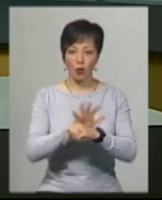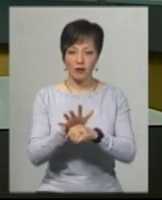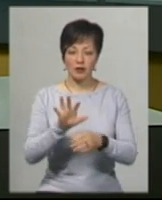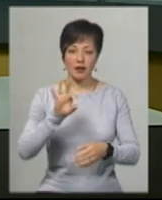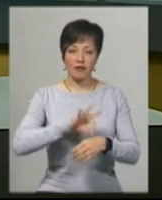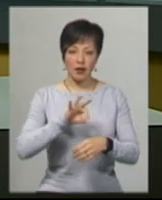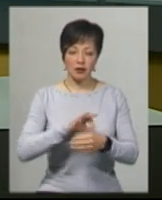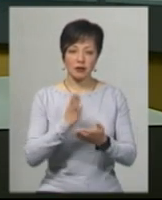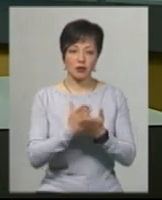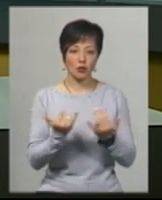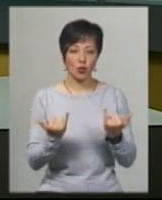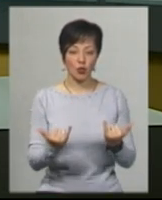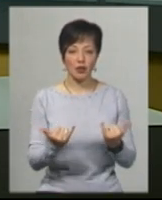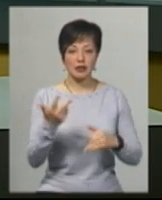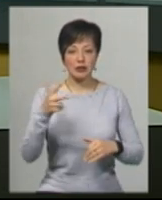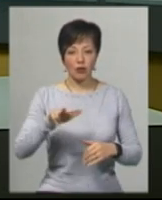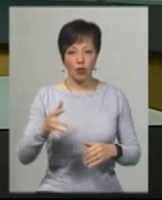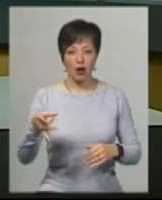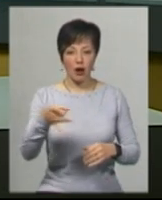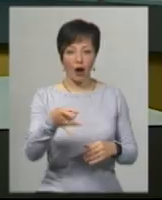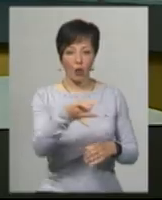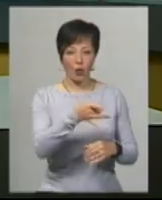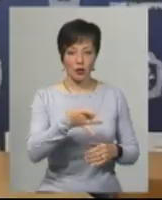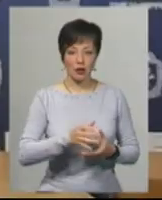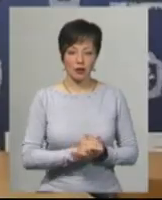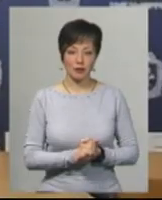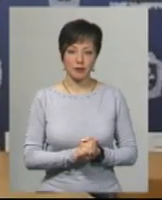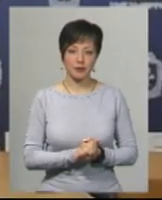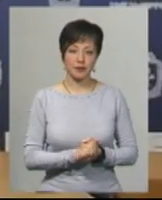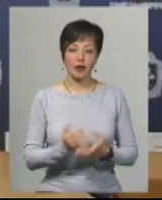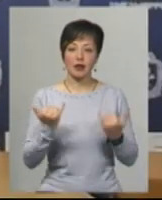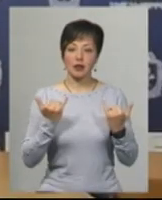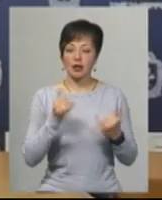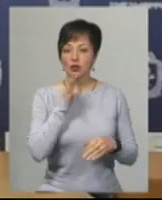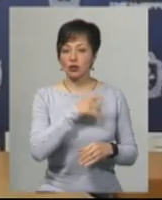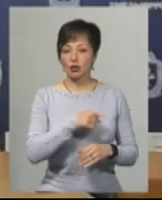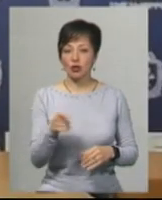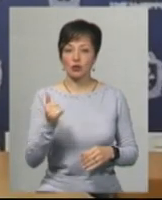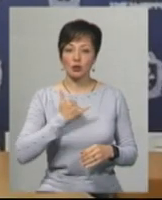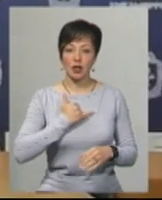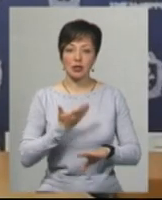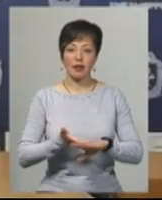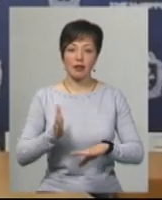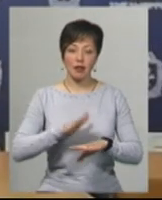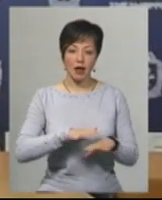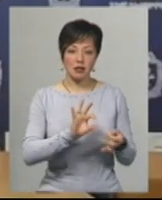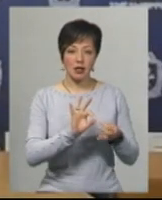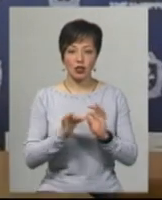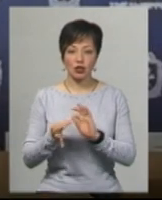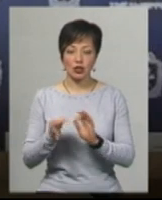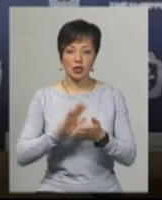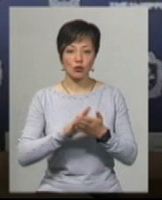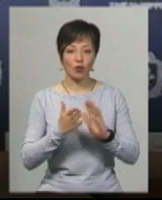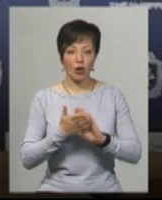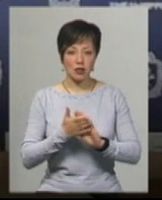спостерігаються на сьогодні у трьох районах. На даний час у нас найскладніша ситуація, якщо